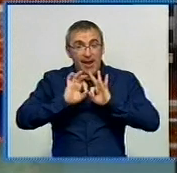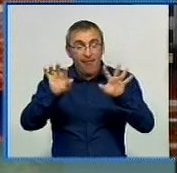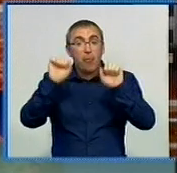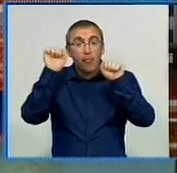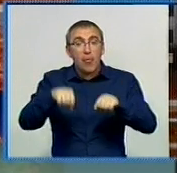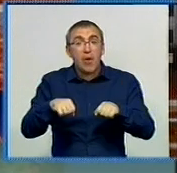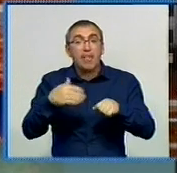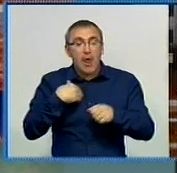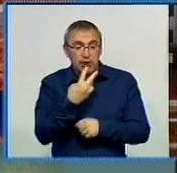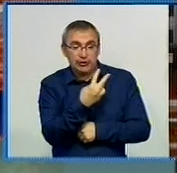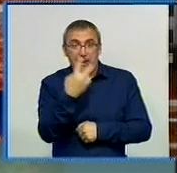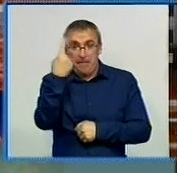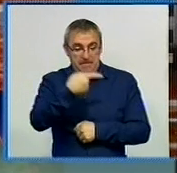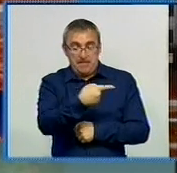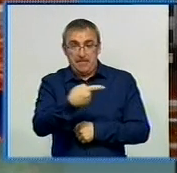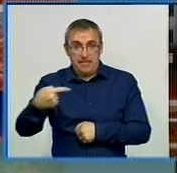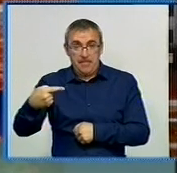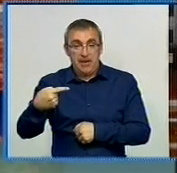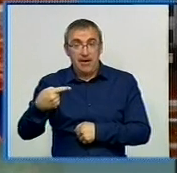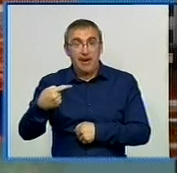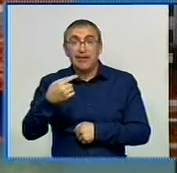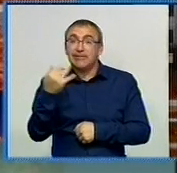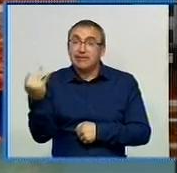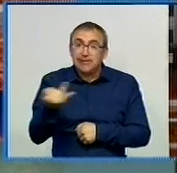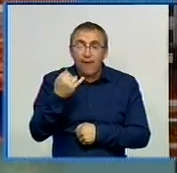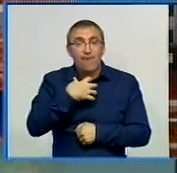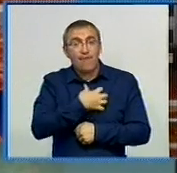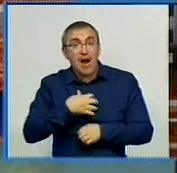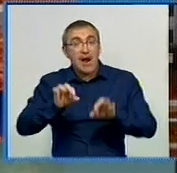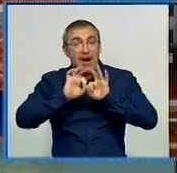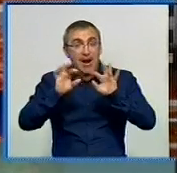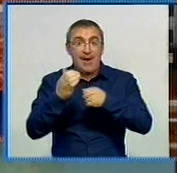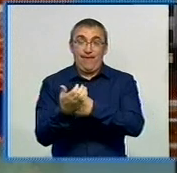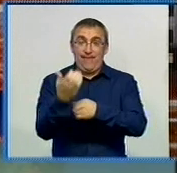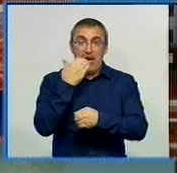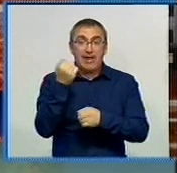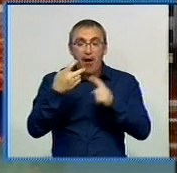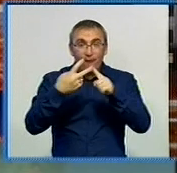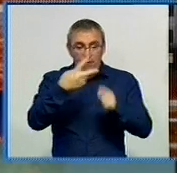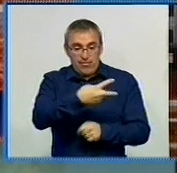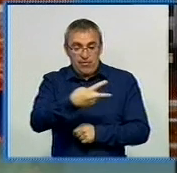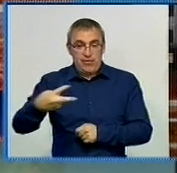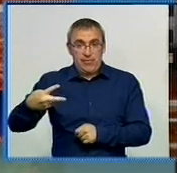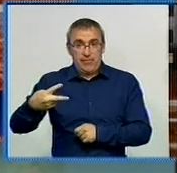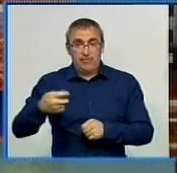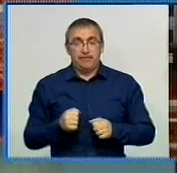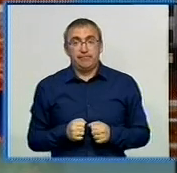на нашому сайті кодитрк.тв. Цікаву та важливу інформацію надсилайте на електронку. А